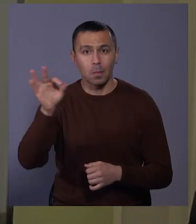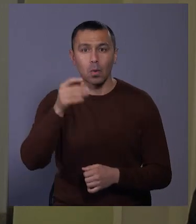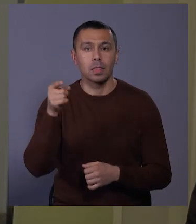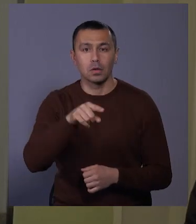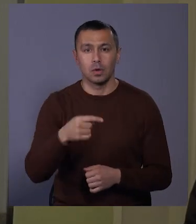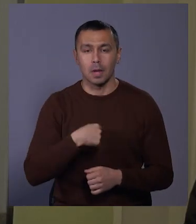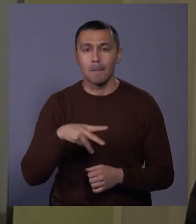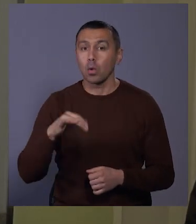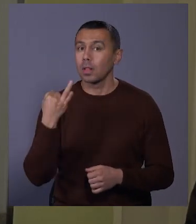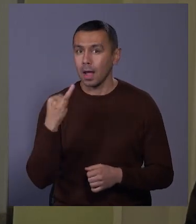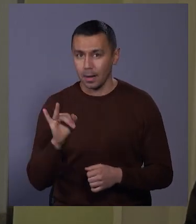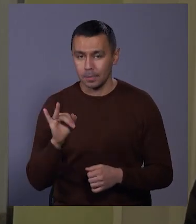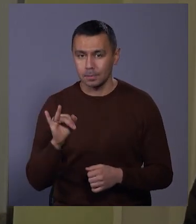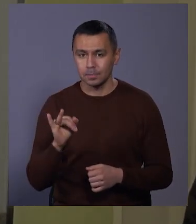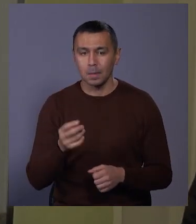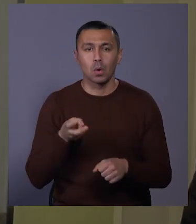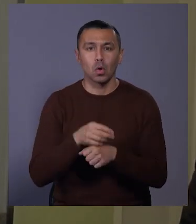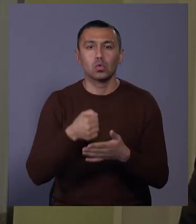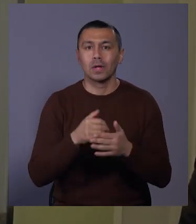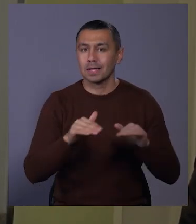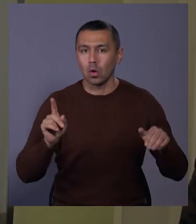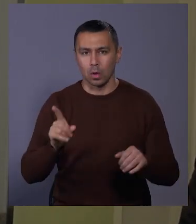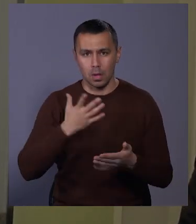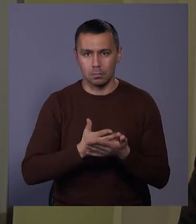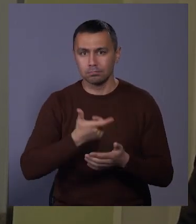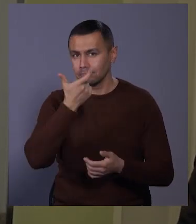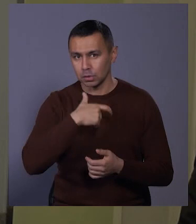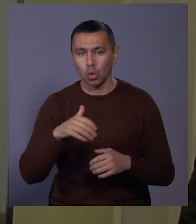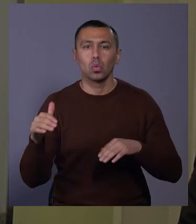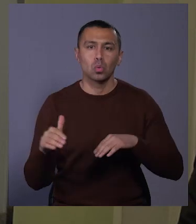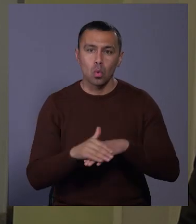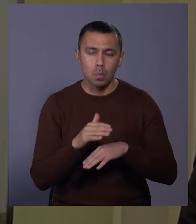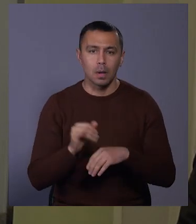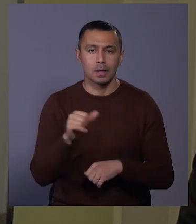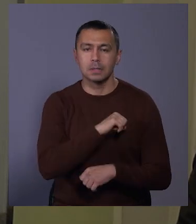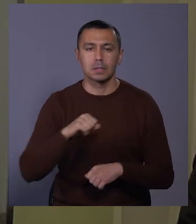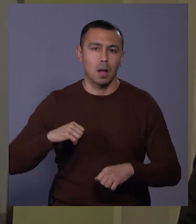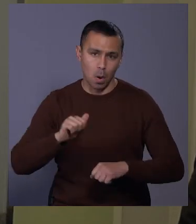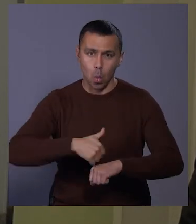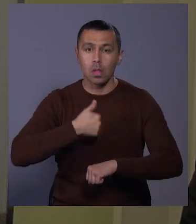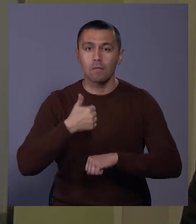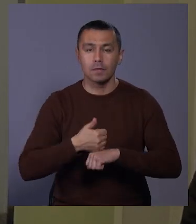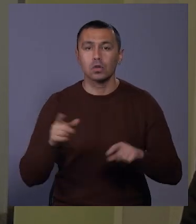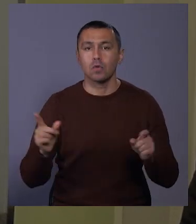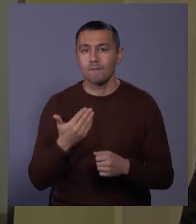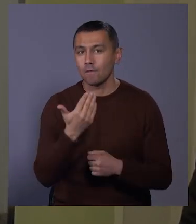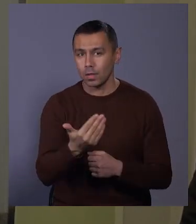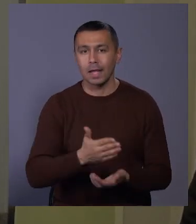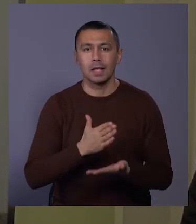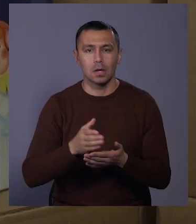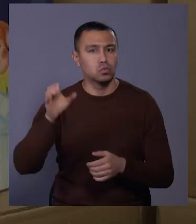я, Миколай, прийшу до тих діточок, які є ченними, добрими. І саме головне, що вони є